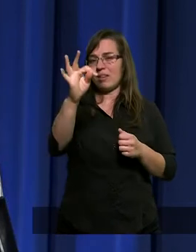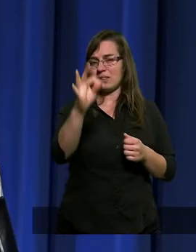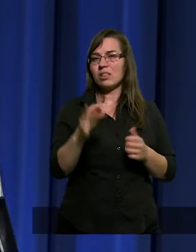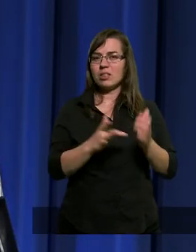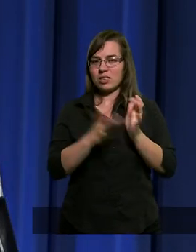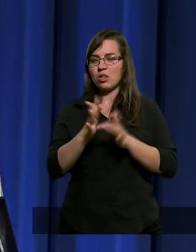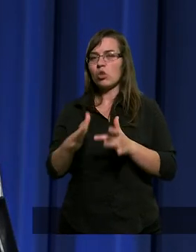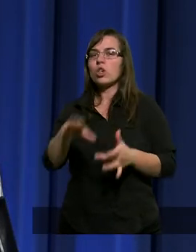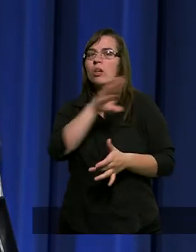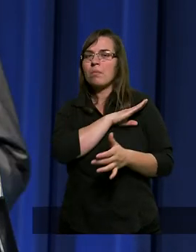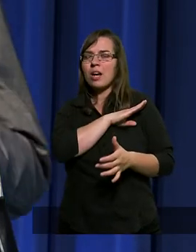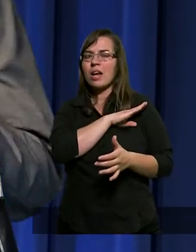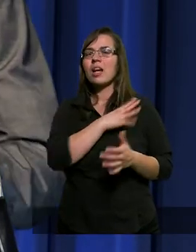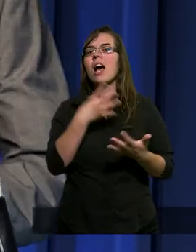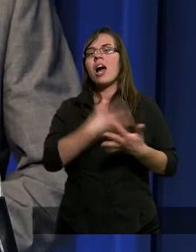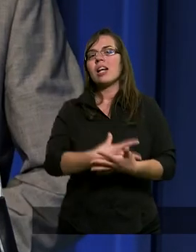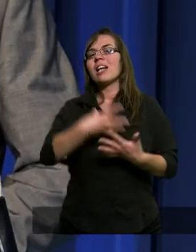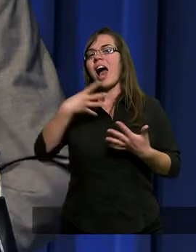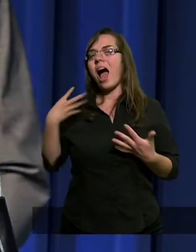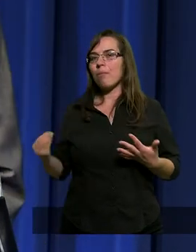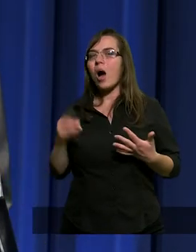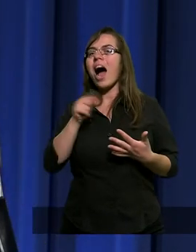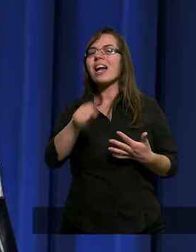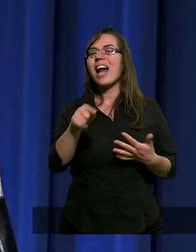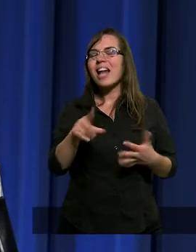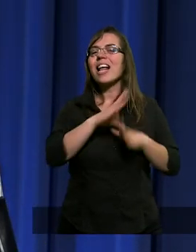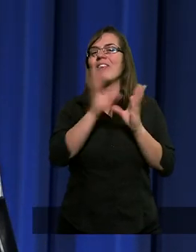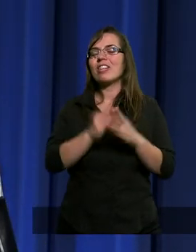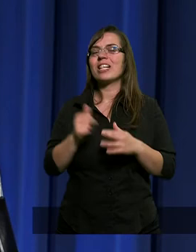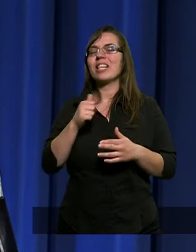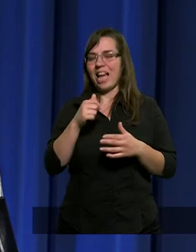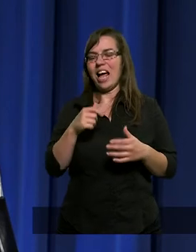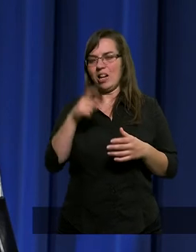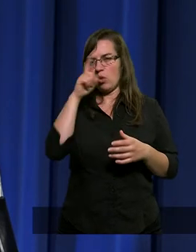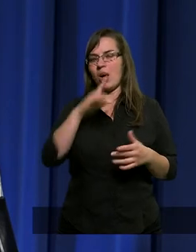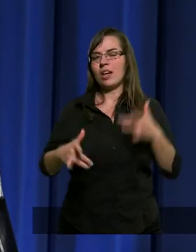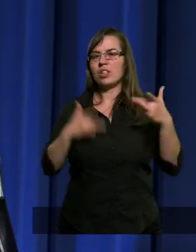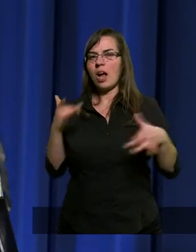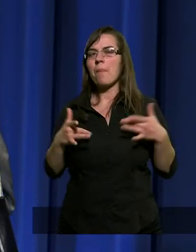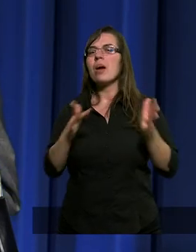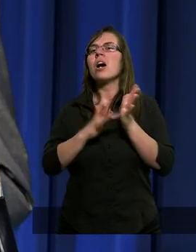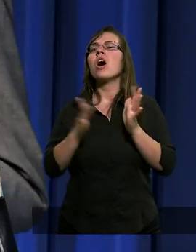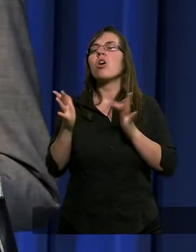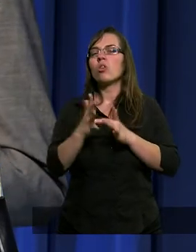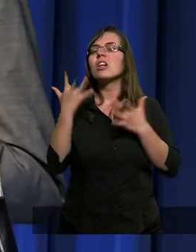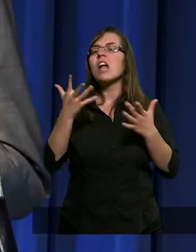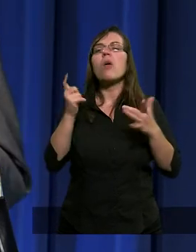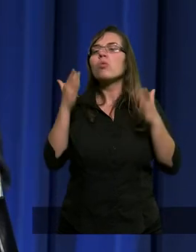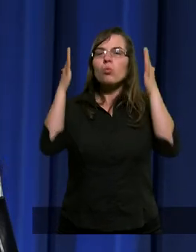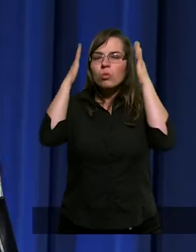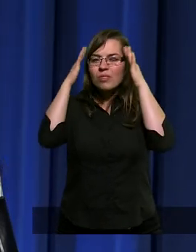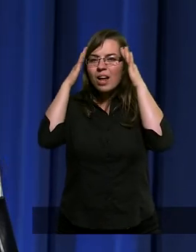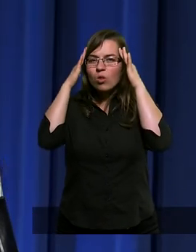śmierć zapłaci oczywiście za to. Gdy Chrystus to sobie